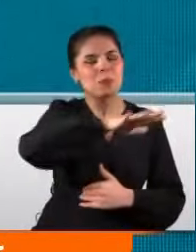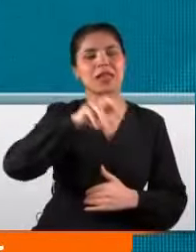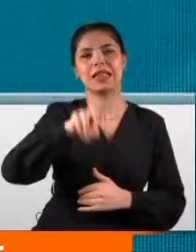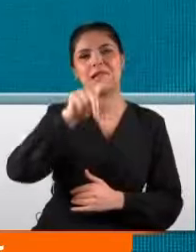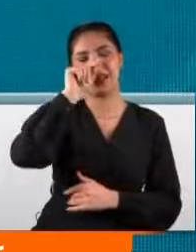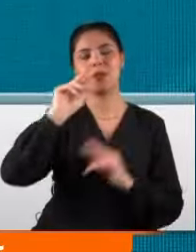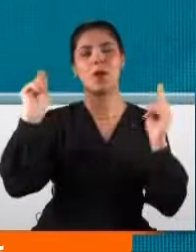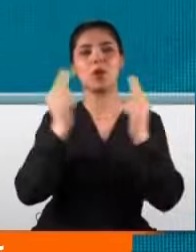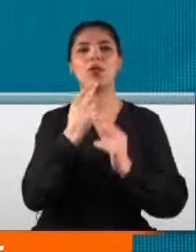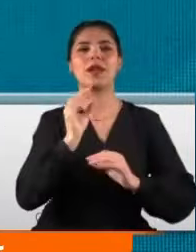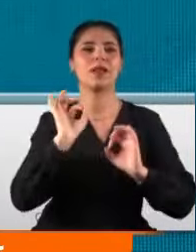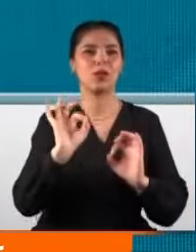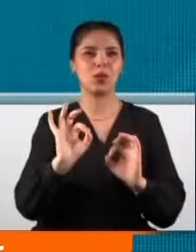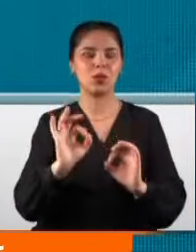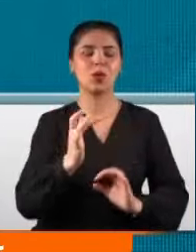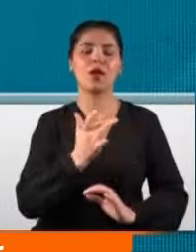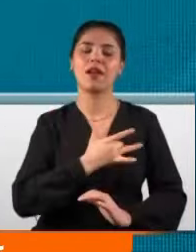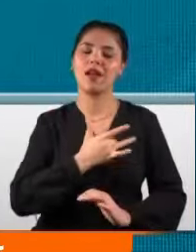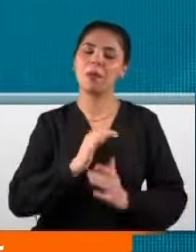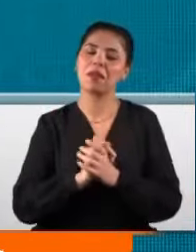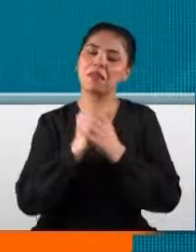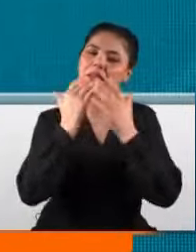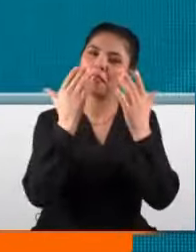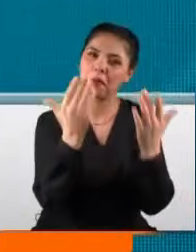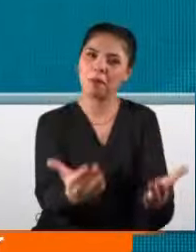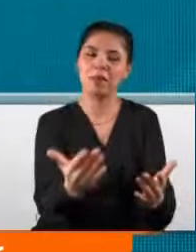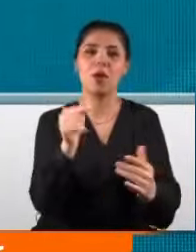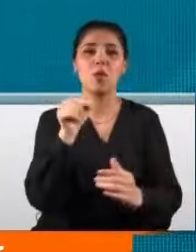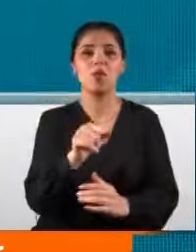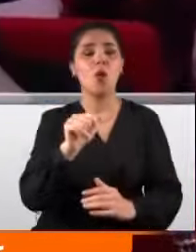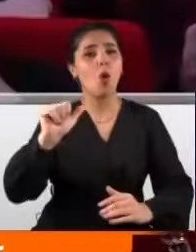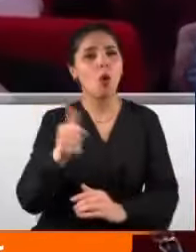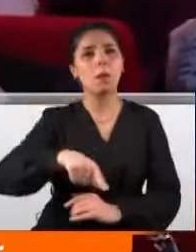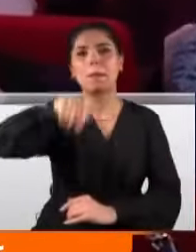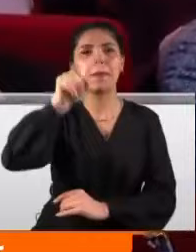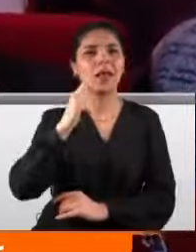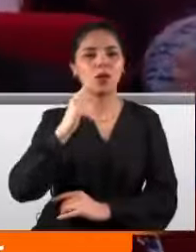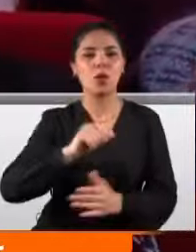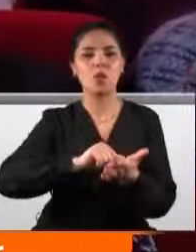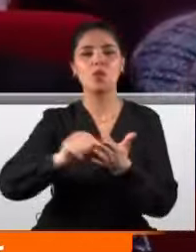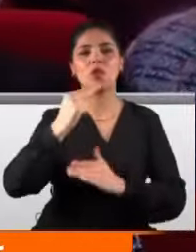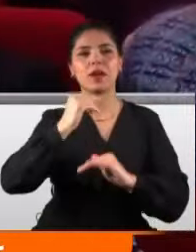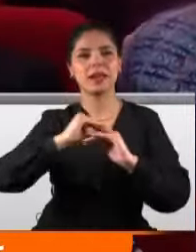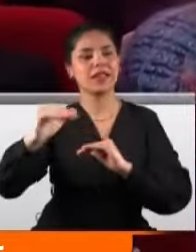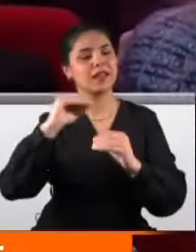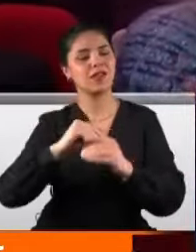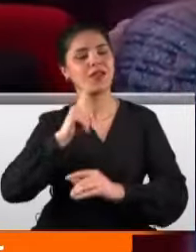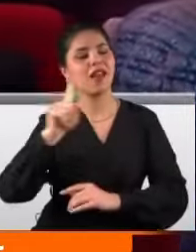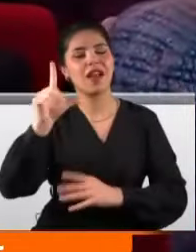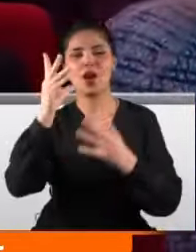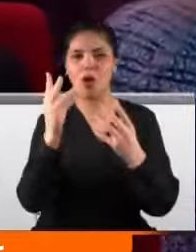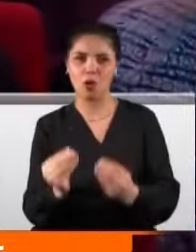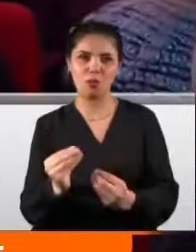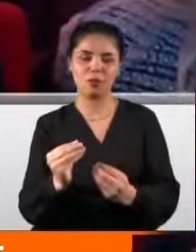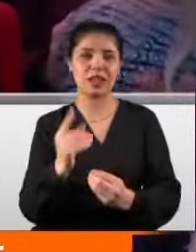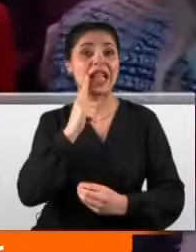Mart Kadınlar Günü'nü gönülden tebrik ediyor. Bu anlamlı günün tüm kadınlar için hayırlı olmasını,